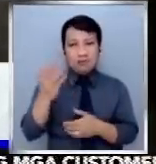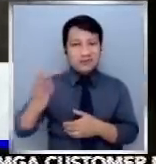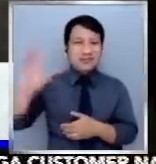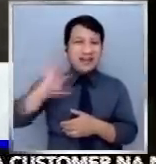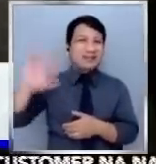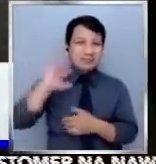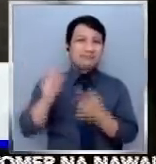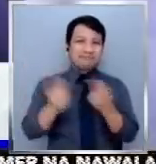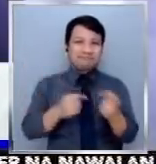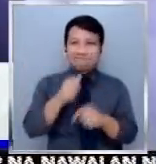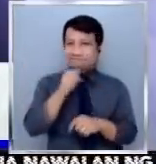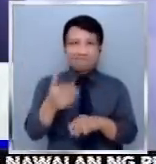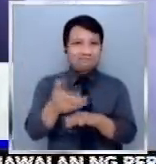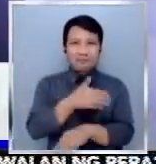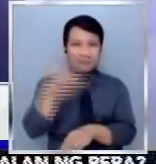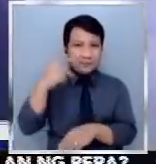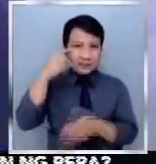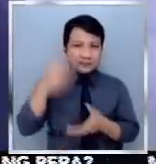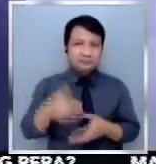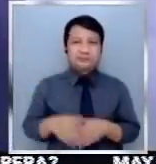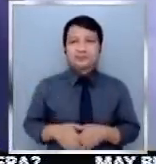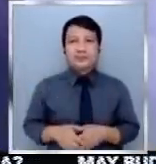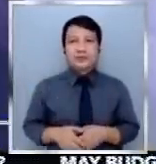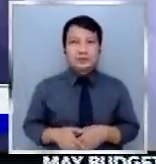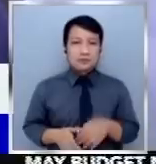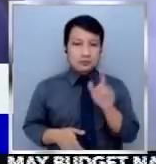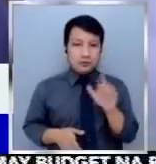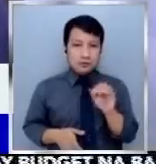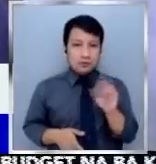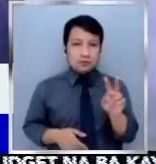noong hindi pa siya politiko. 2002 ko pa ginagawa yan.